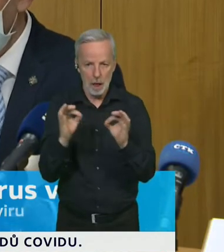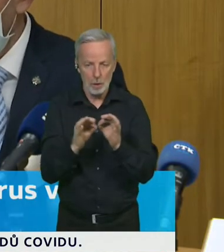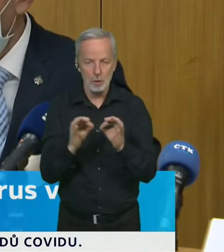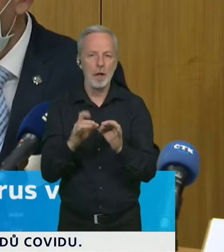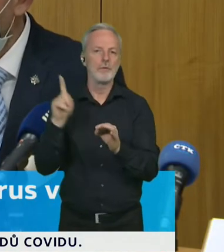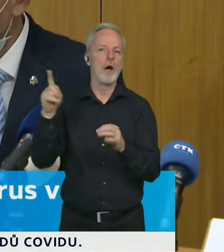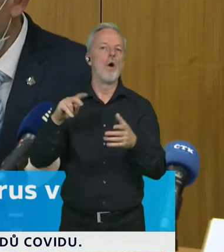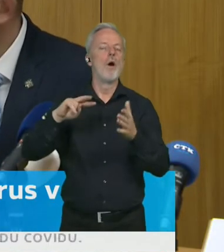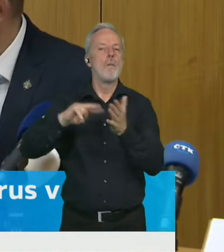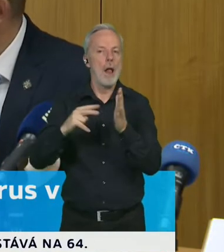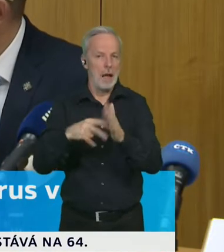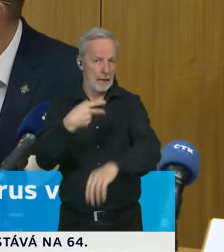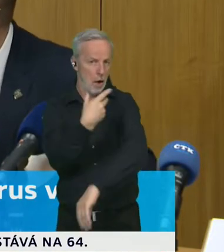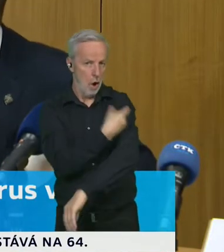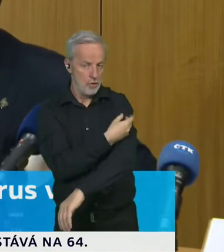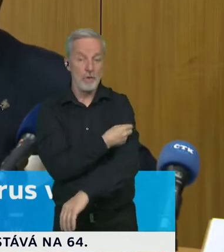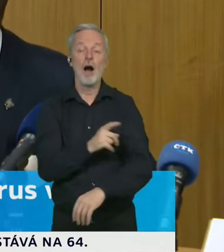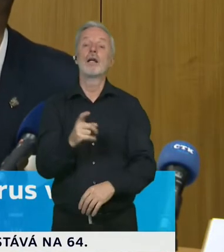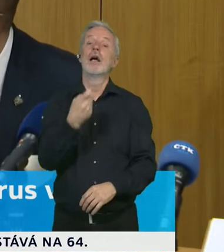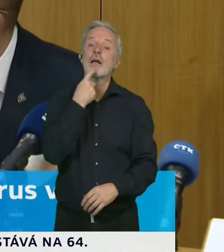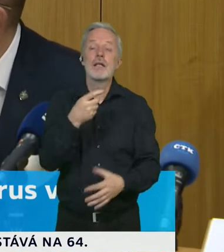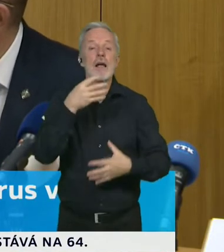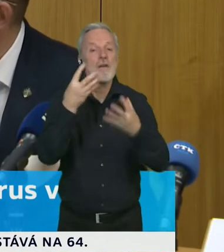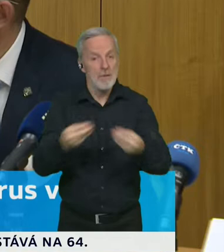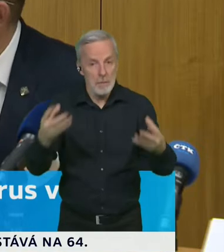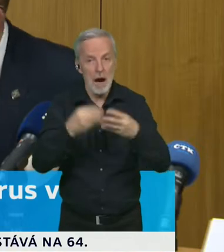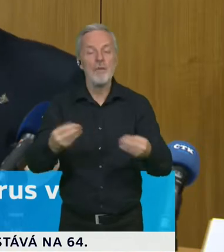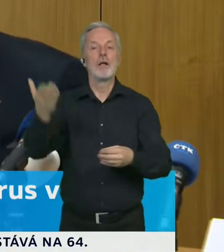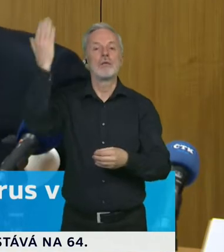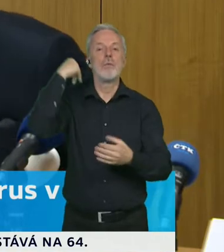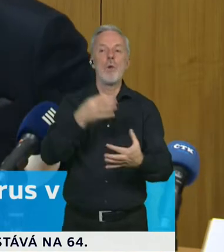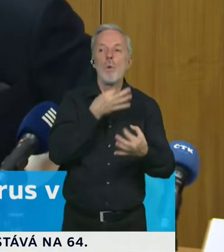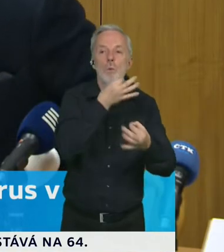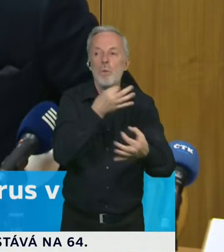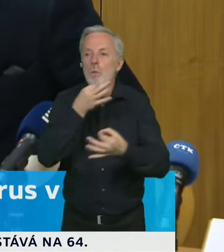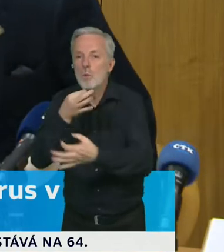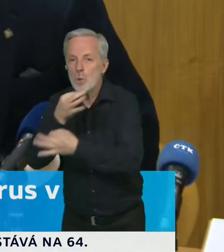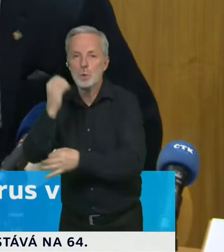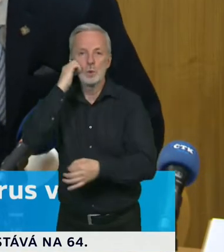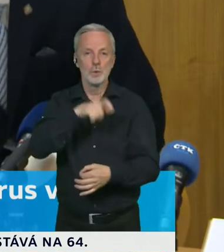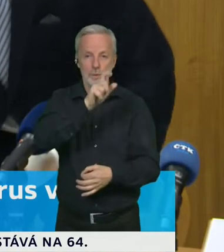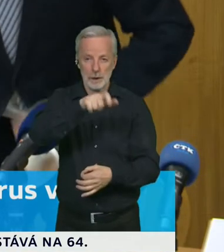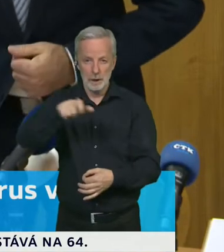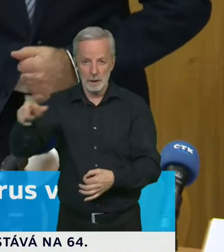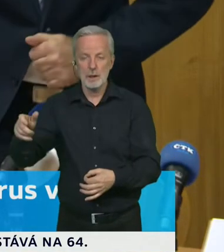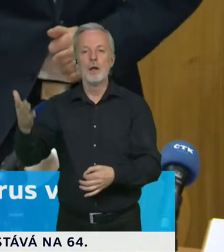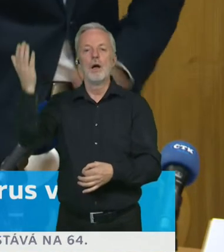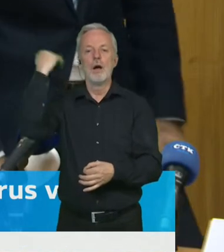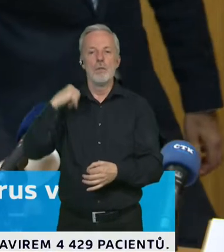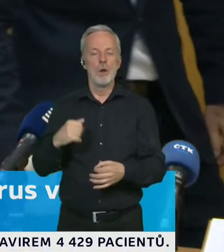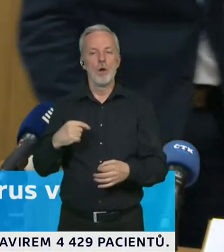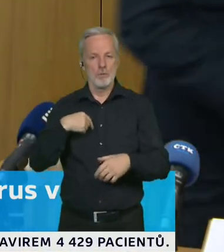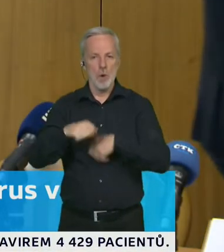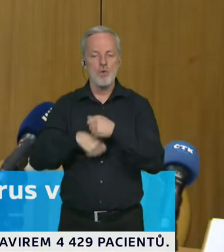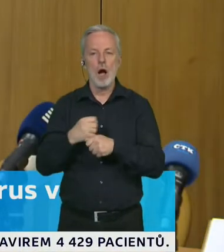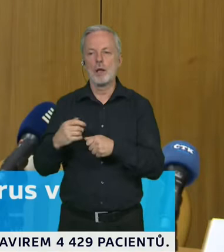krátce pohovořit o výsledcích průzkumů, který jsme udělali ve spolupráci s agenturou STEM,